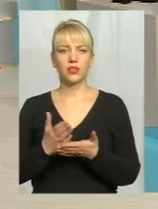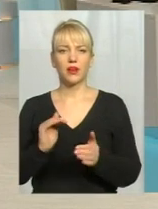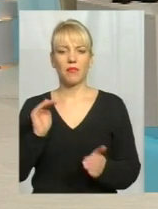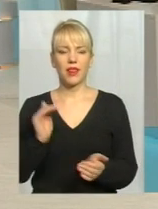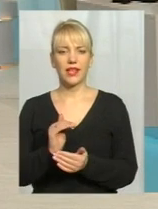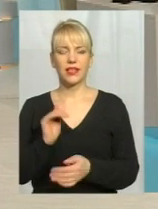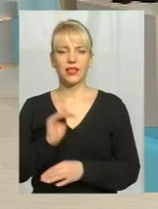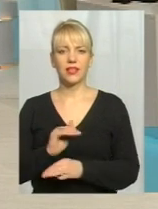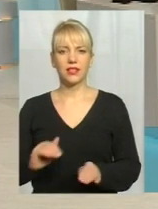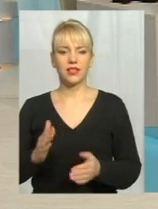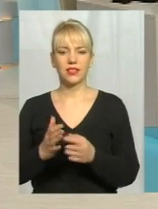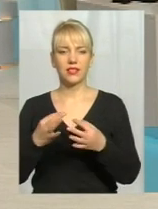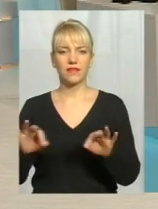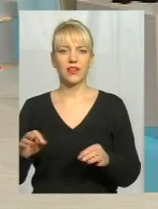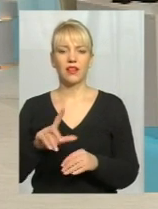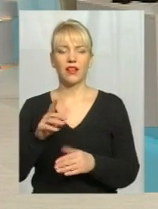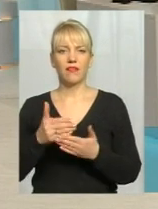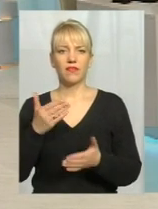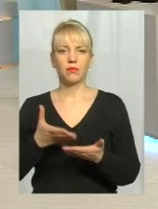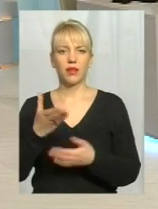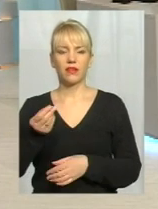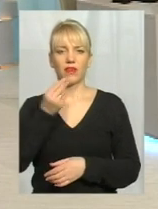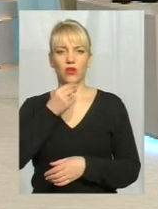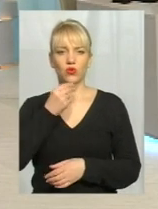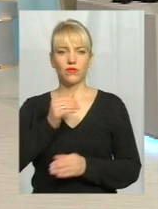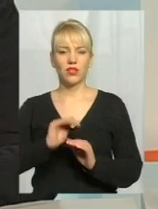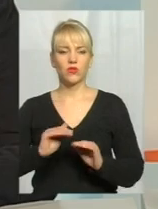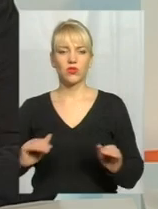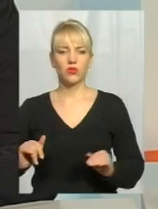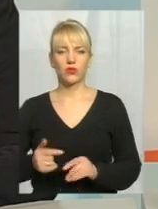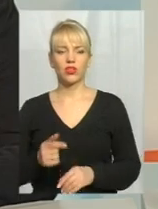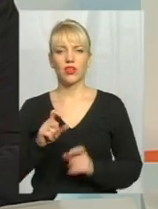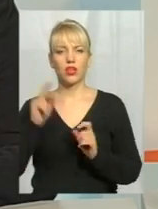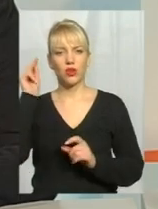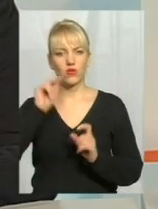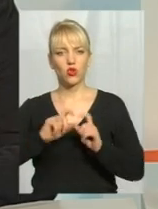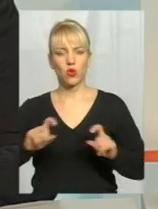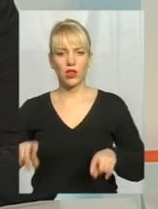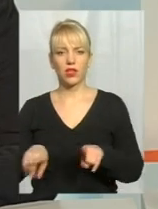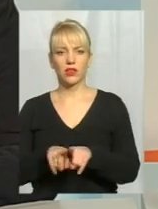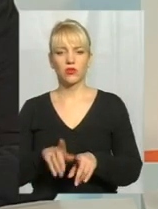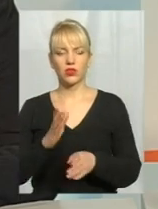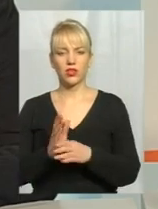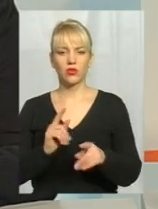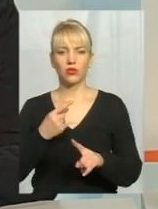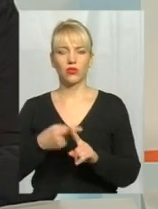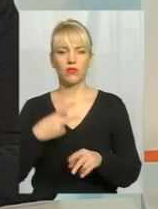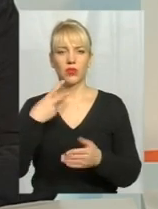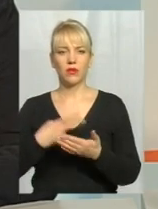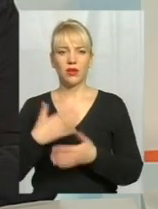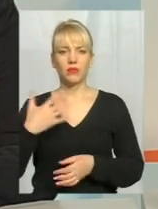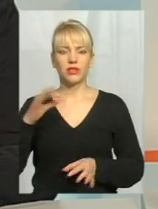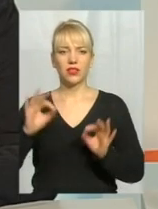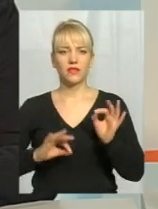дітки, є звільнення від плати за харчування в садочках, по початкових школах. Так само додатково передбачено 50